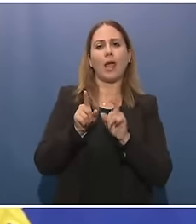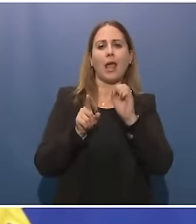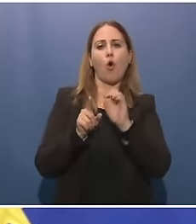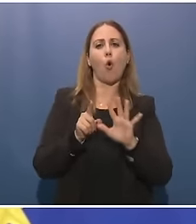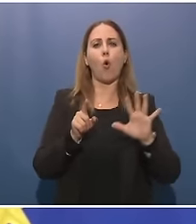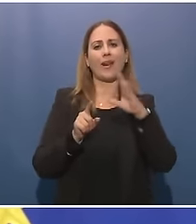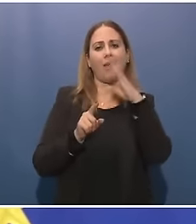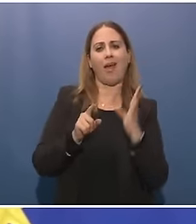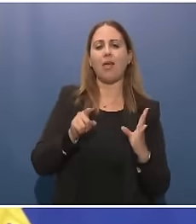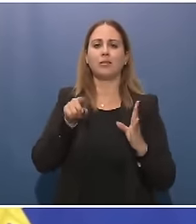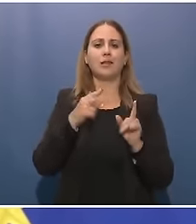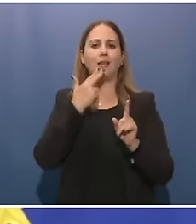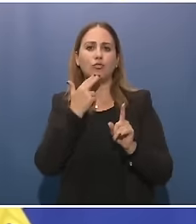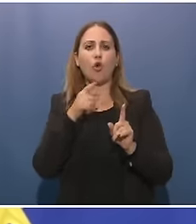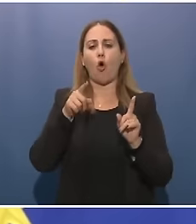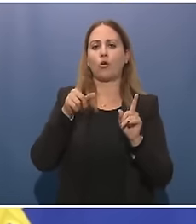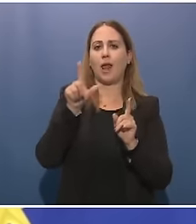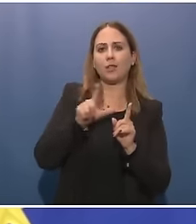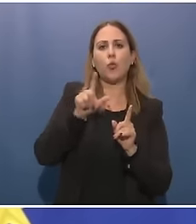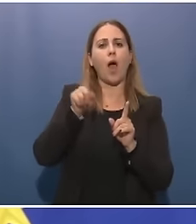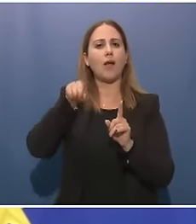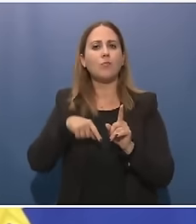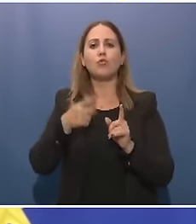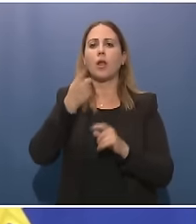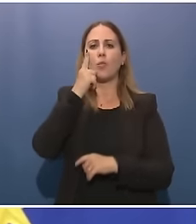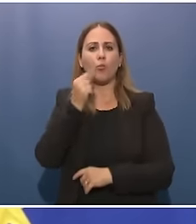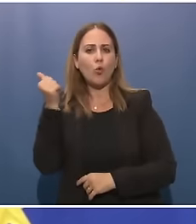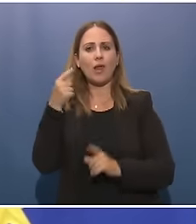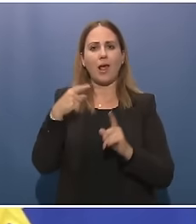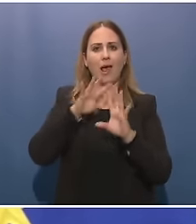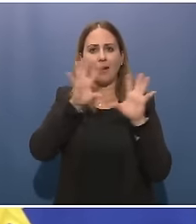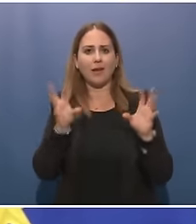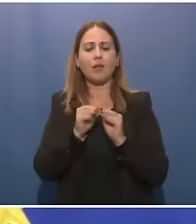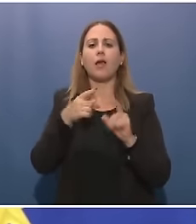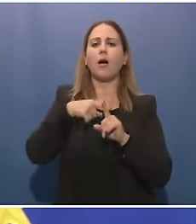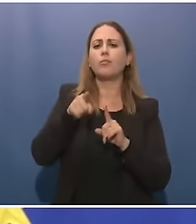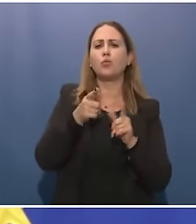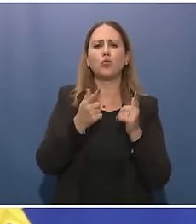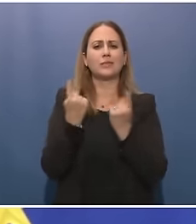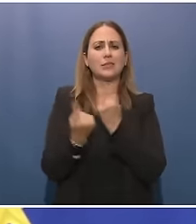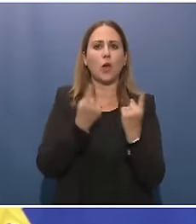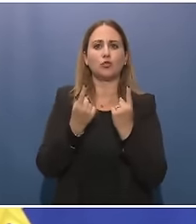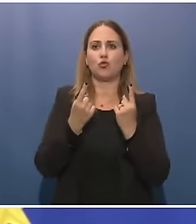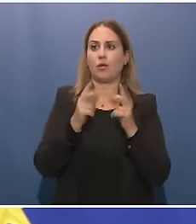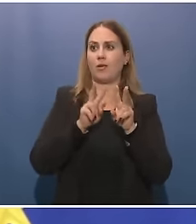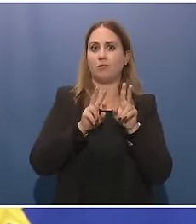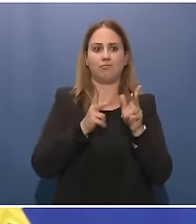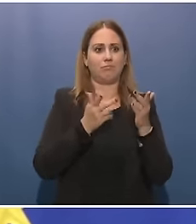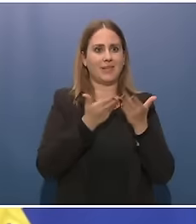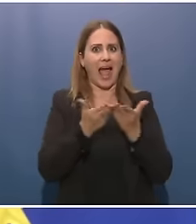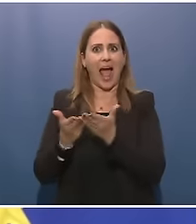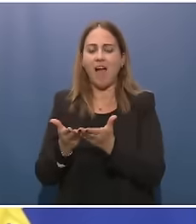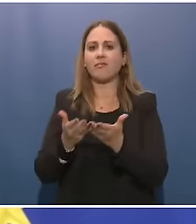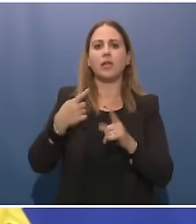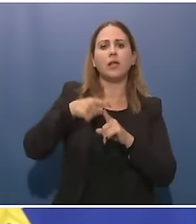Lettonia, Lituania, Bulgaria, Ungheria, ma anche con i dispositivi navali nel Mediterraneo, con le missioni in Iraq e